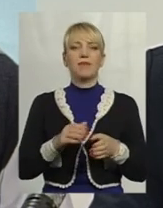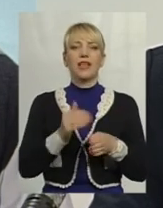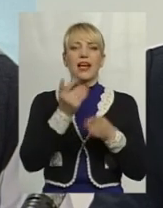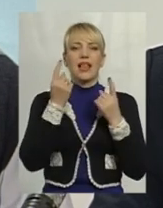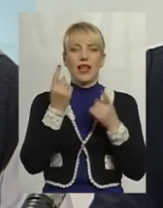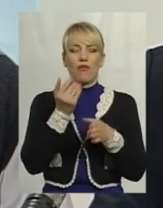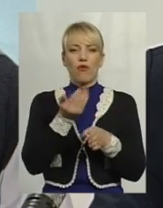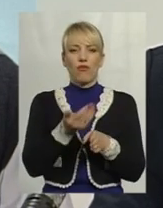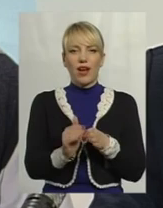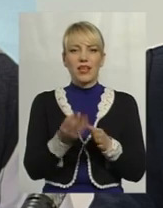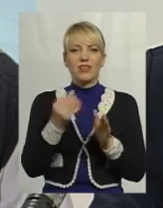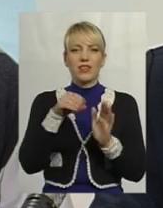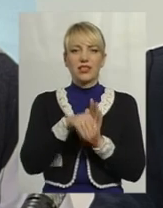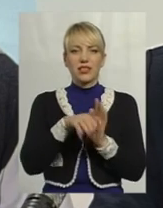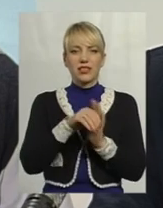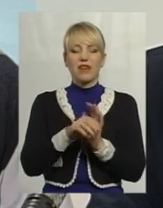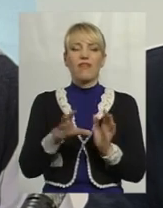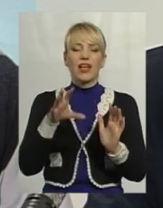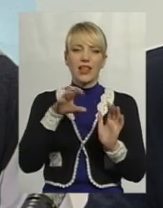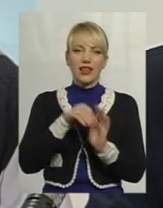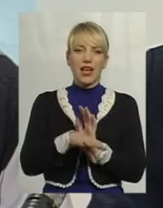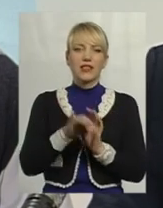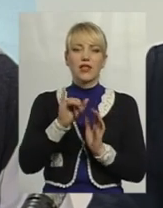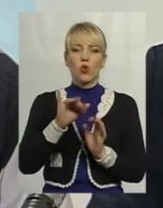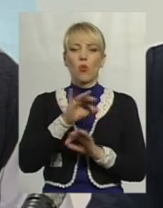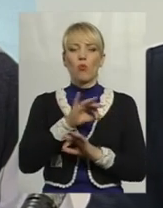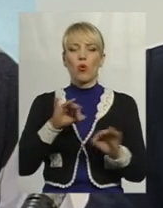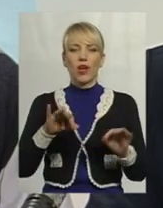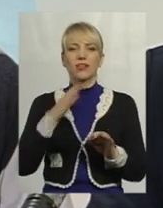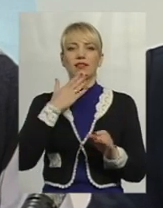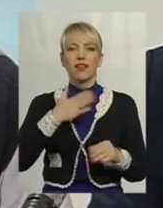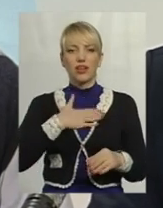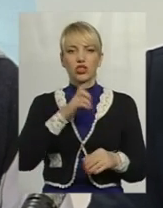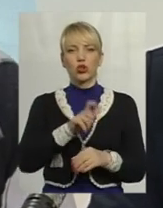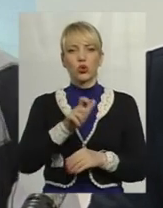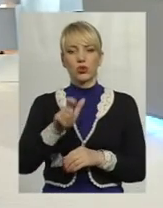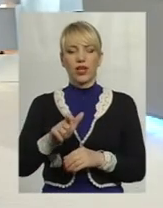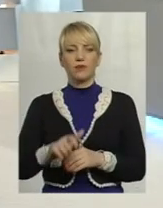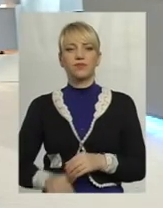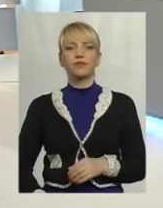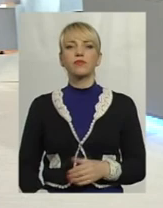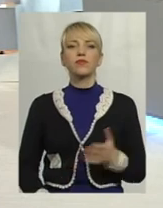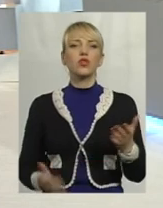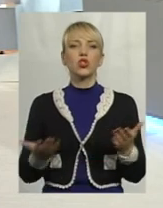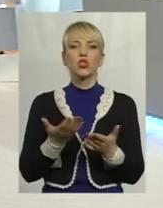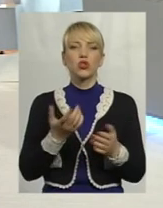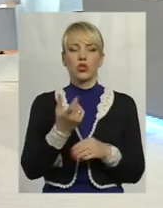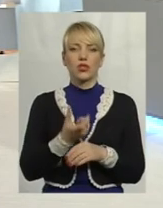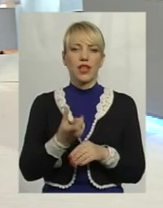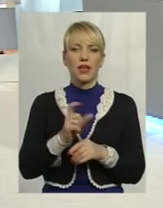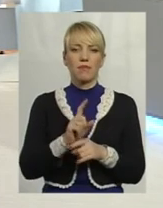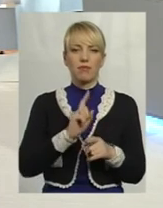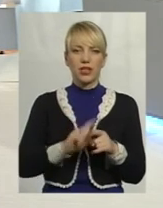вкладається у проєкти наших, вже подолян. Скажіть, будь ласка, які проєкти набирають найшвидше,